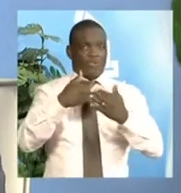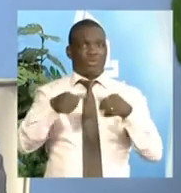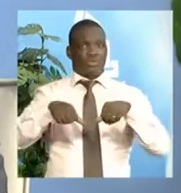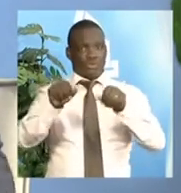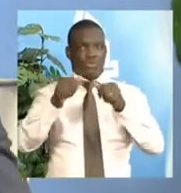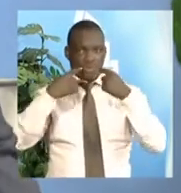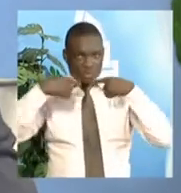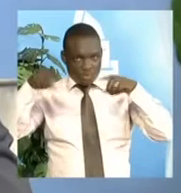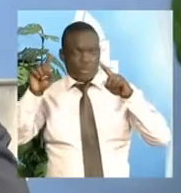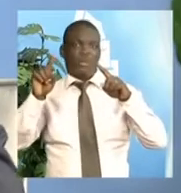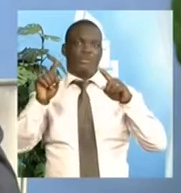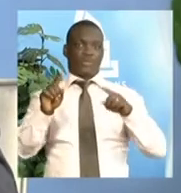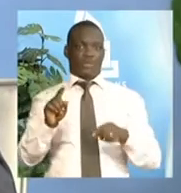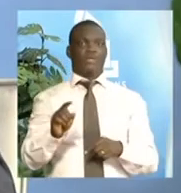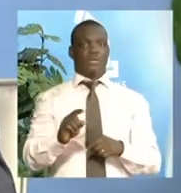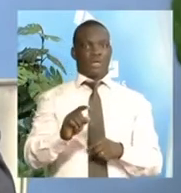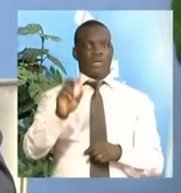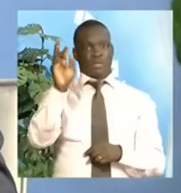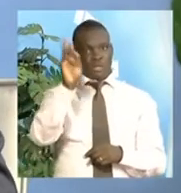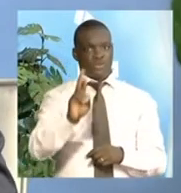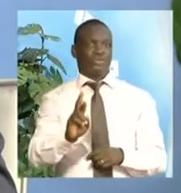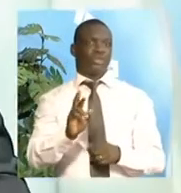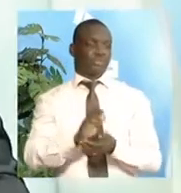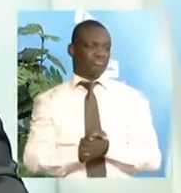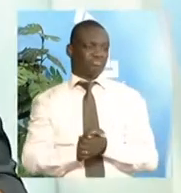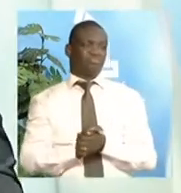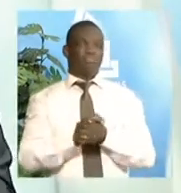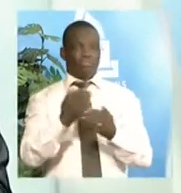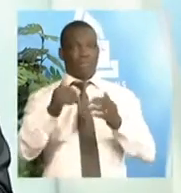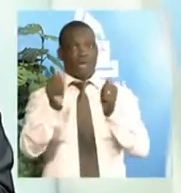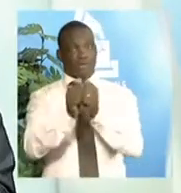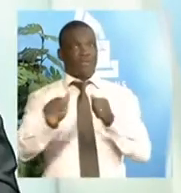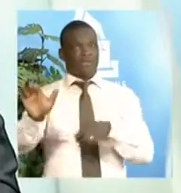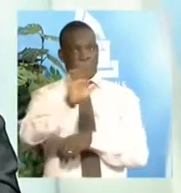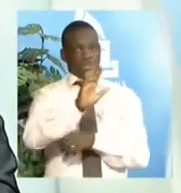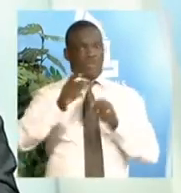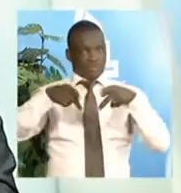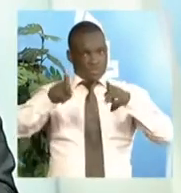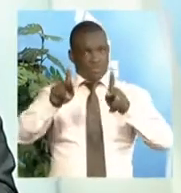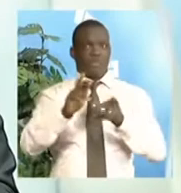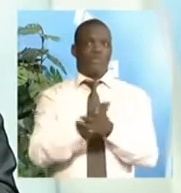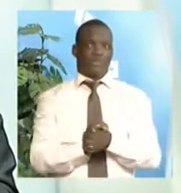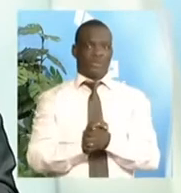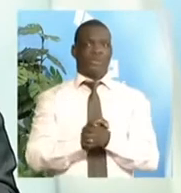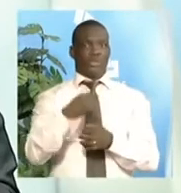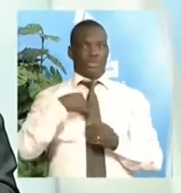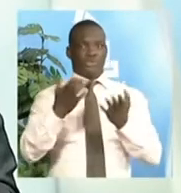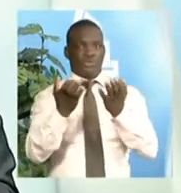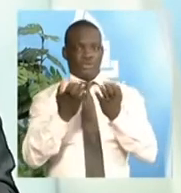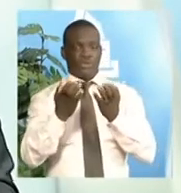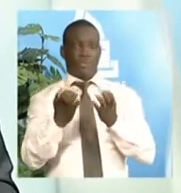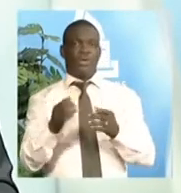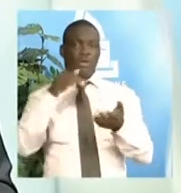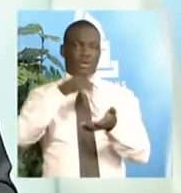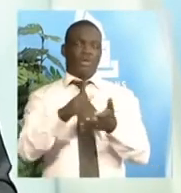résultats avec M. Kéti-Yolande, votre parole à la droite ? voudrais, avec votre permission, revenir encore sur ce point qui